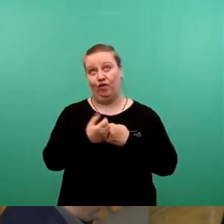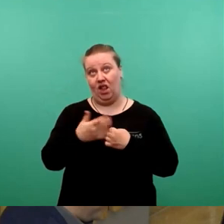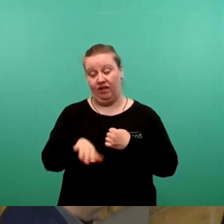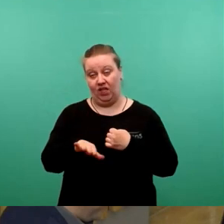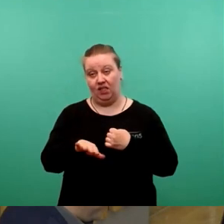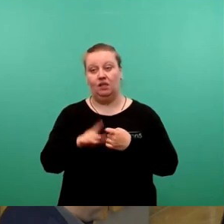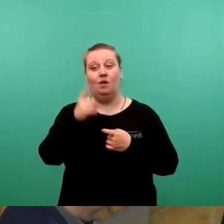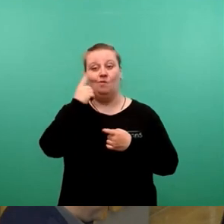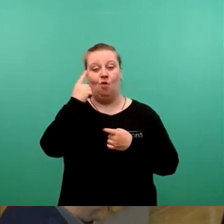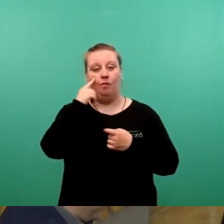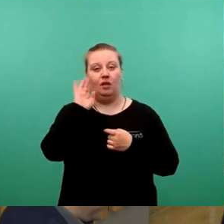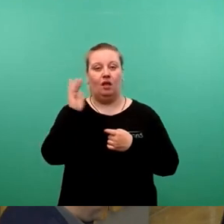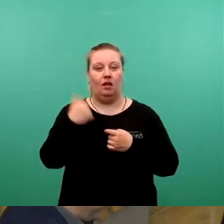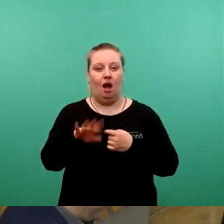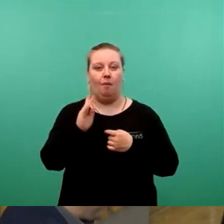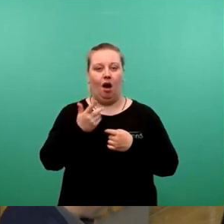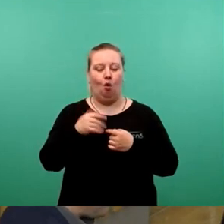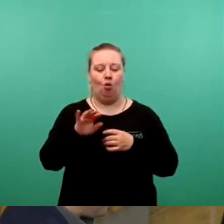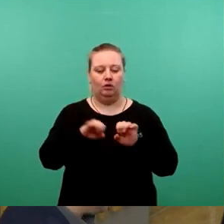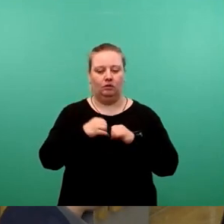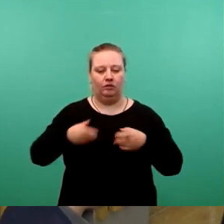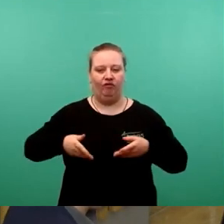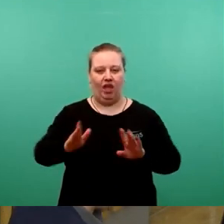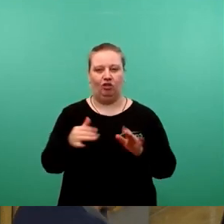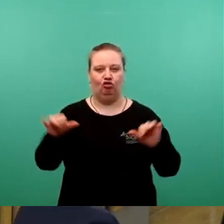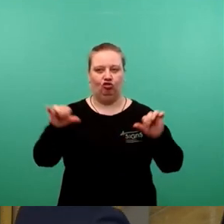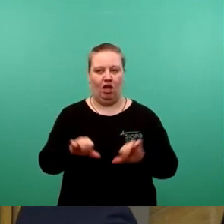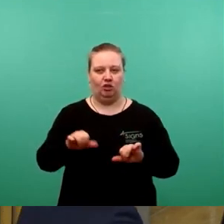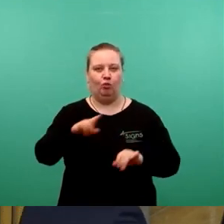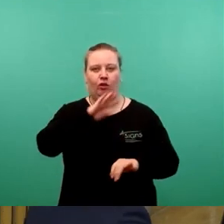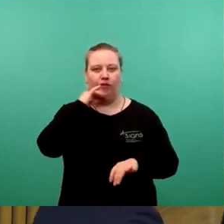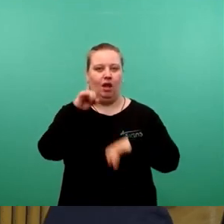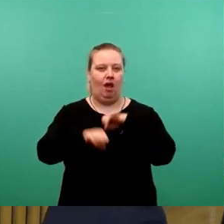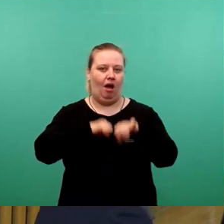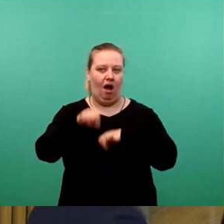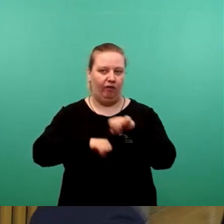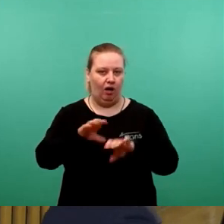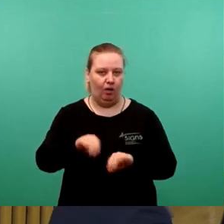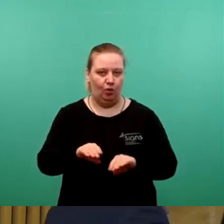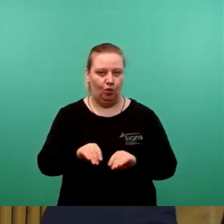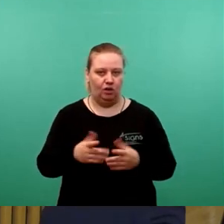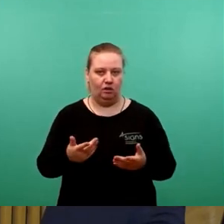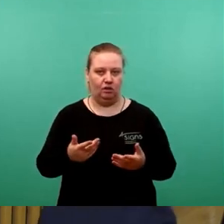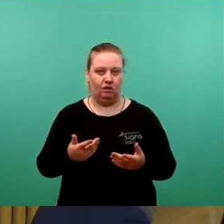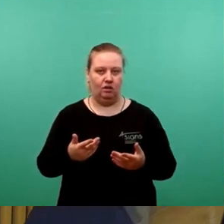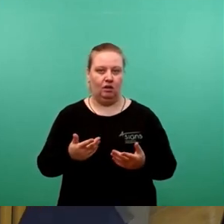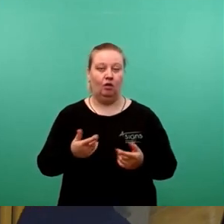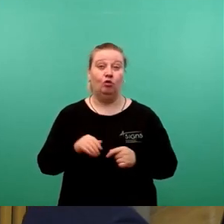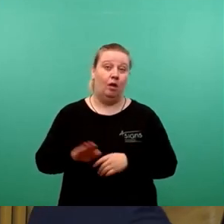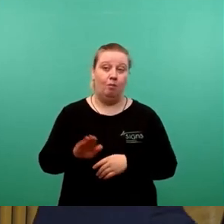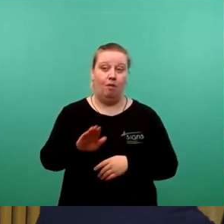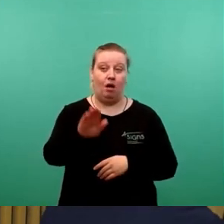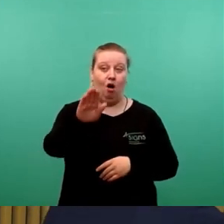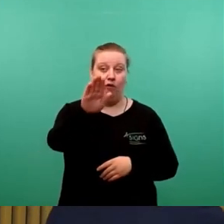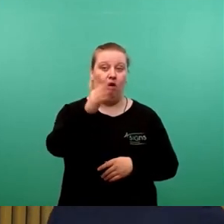straßenbegleitende Weg in schlechtem Zustand befindet, wird die Straße von vielen Radfahrern mitgenutzt, was besonders bergauf zu einer weiteren